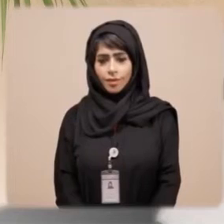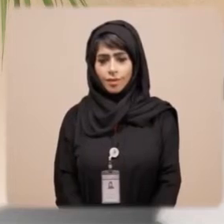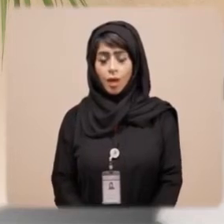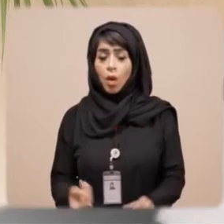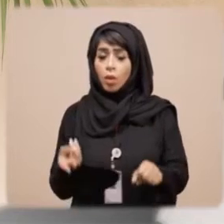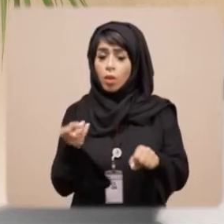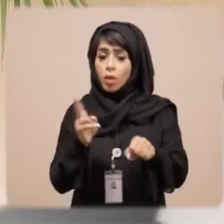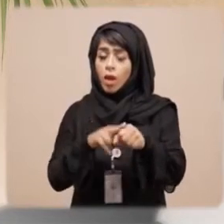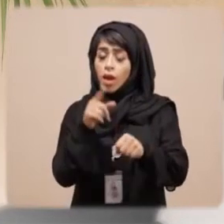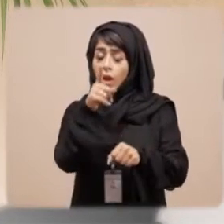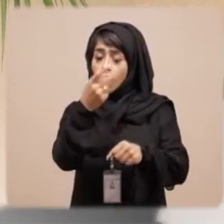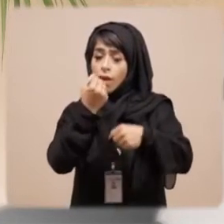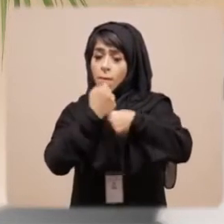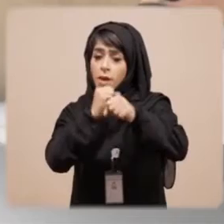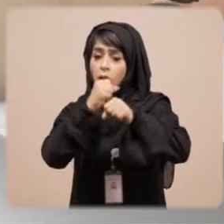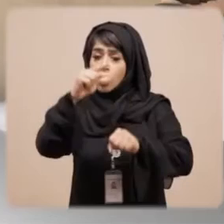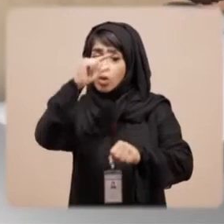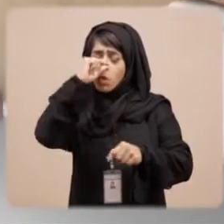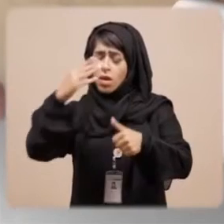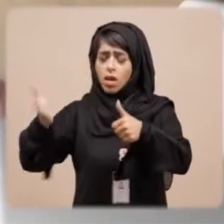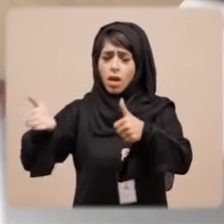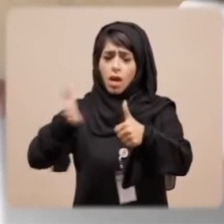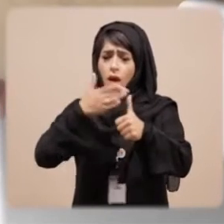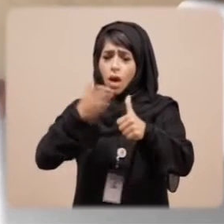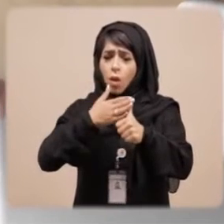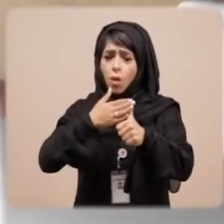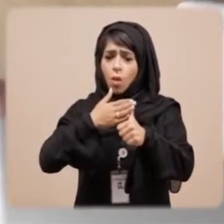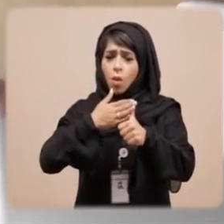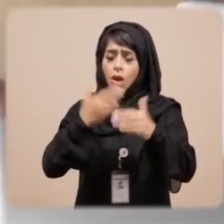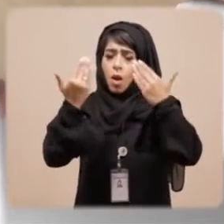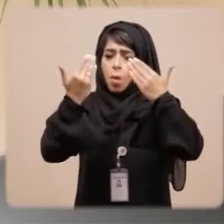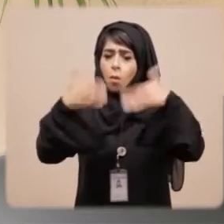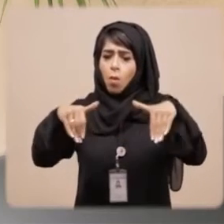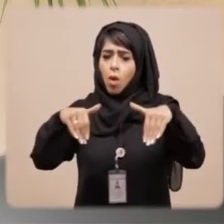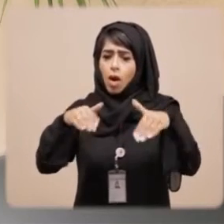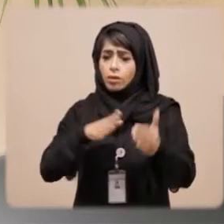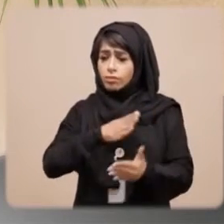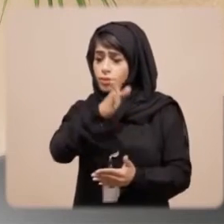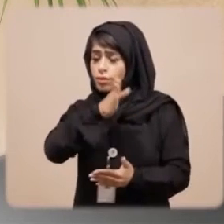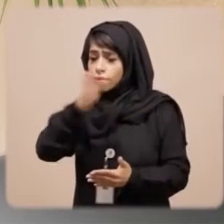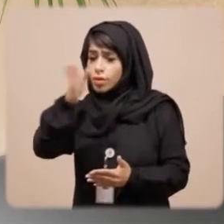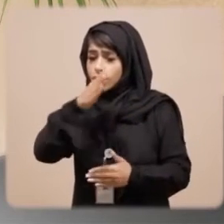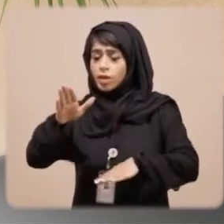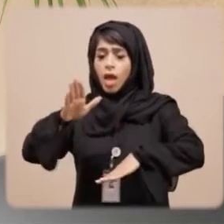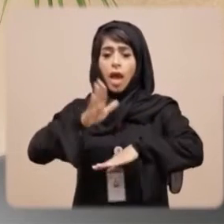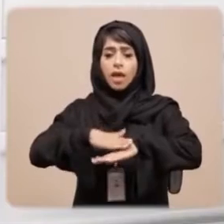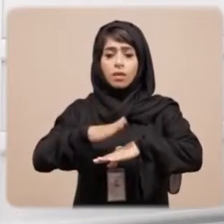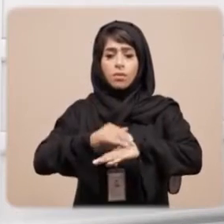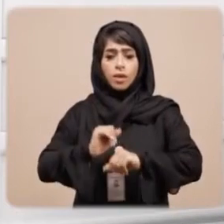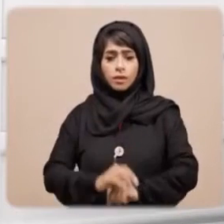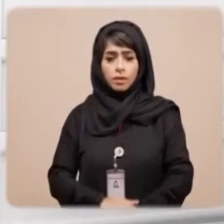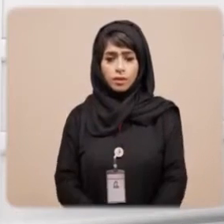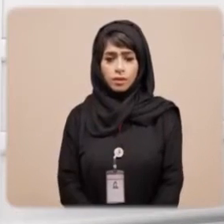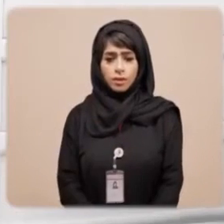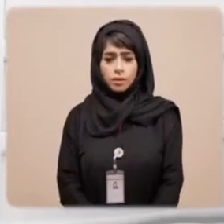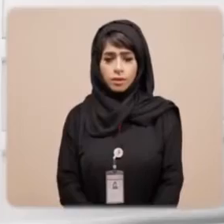وانثمن دور البلدية لإعطان أولوية تقديم الخدمة في كافة مراكز خدماتها